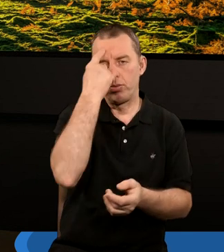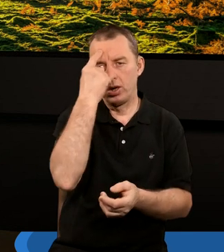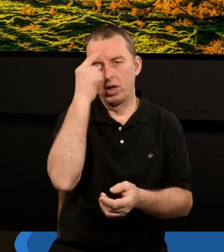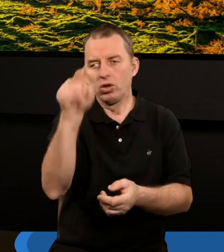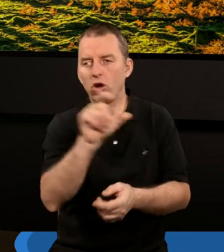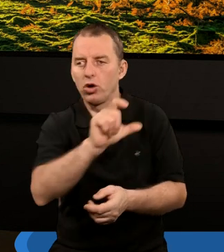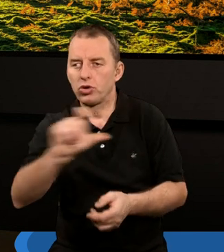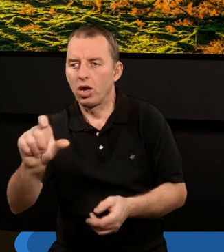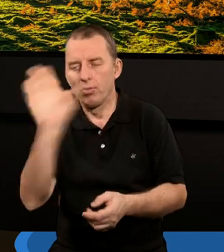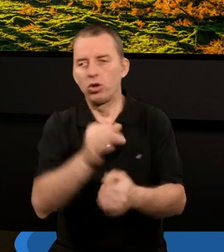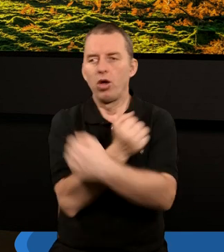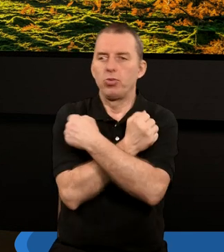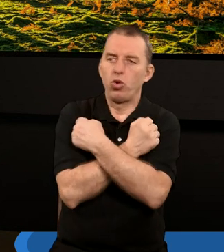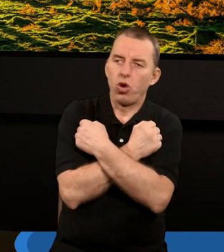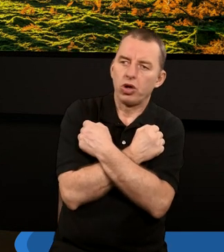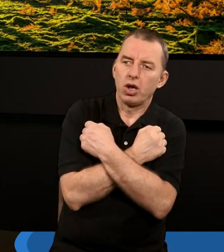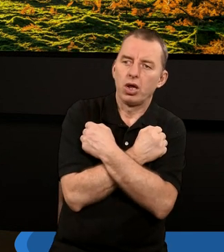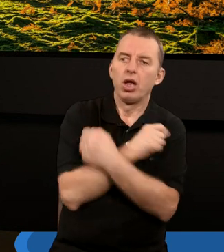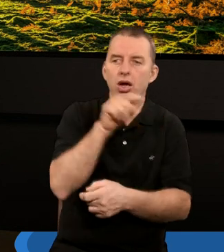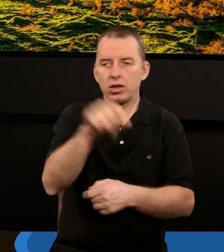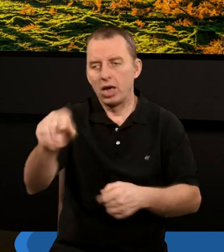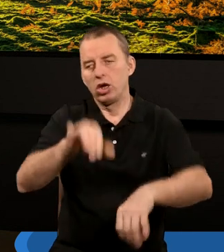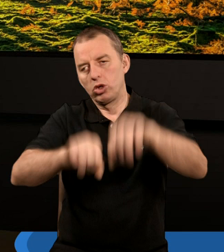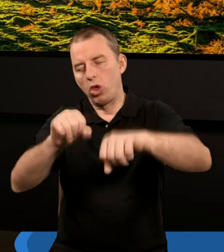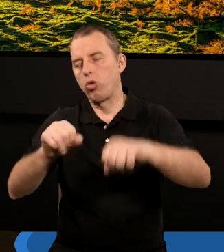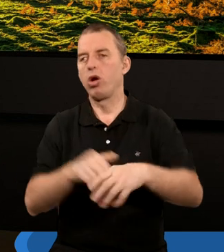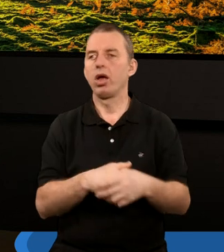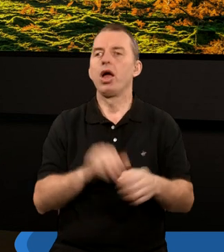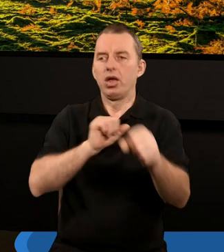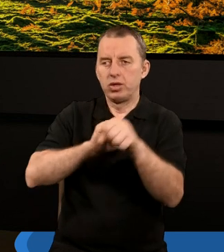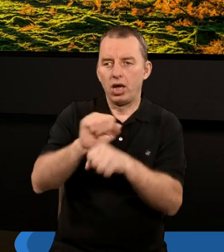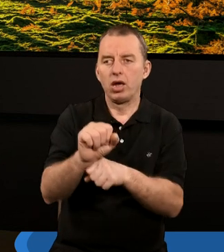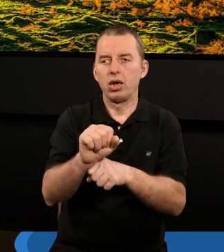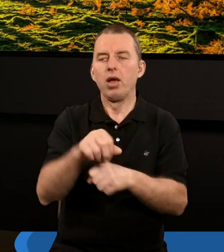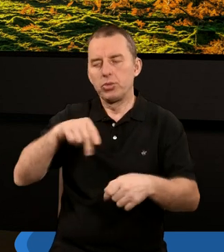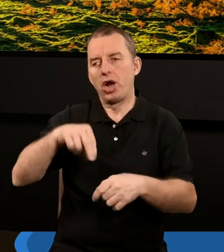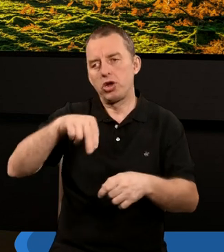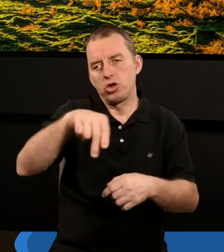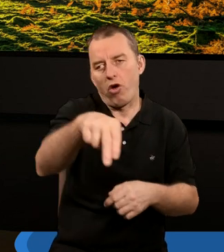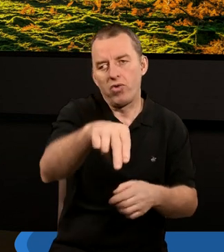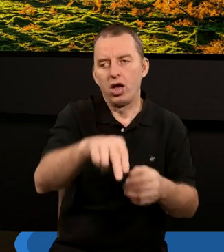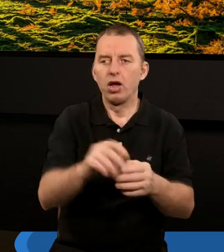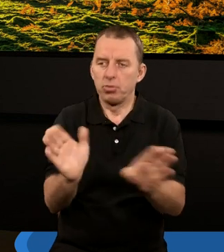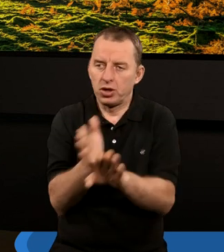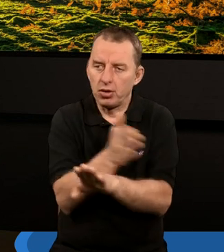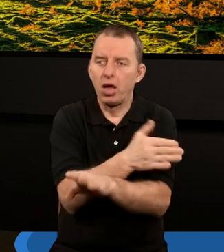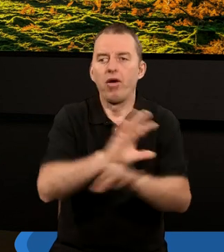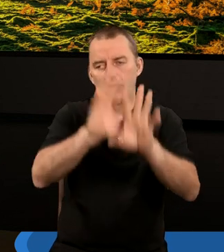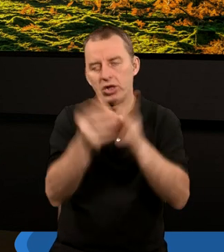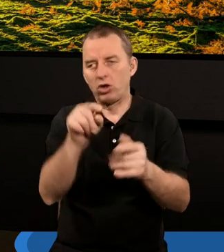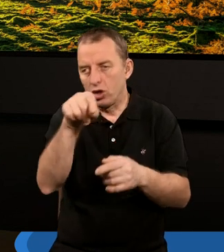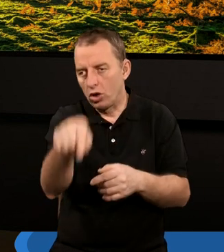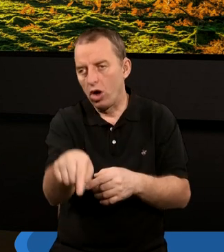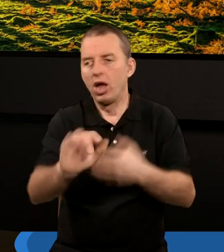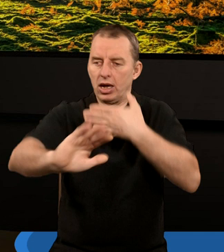że jest to też czas Bożego miłosierdzia. Każdy z tych sądów jest częściowy, ale wszystko to